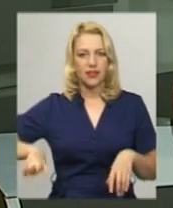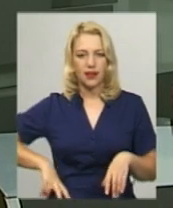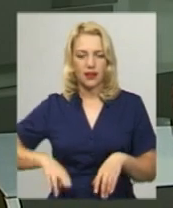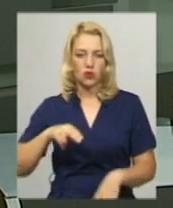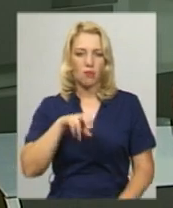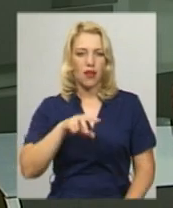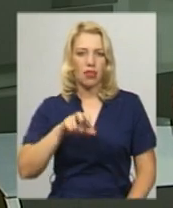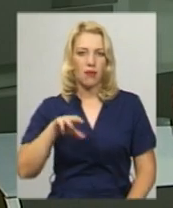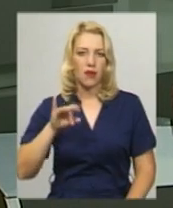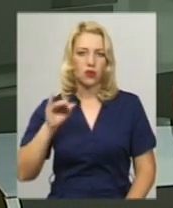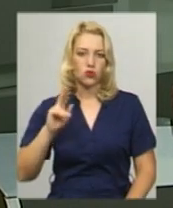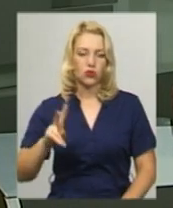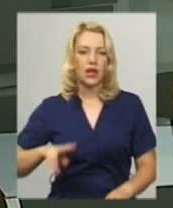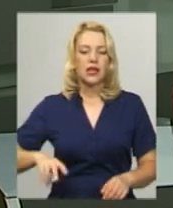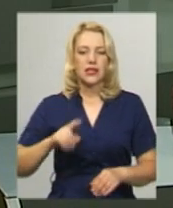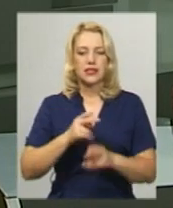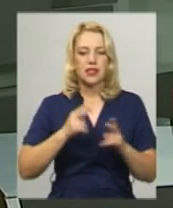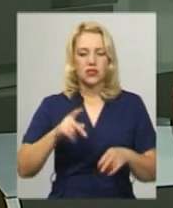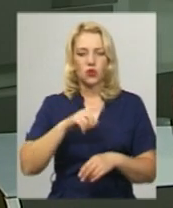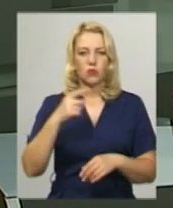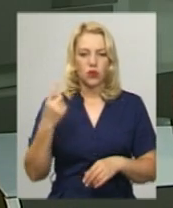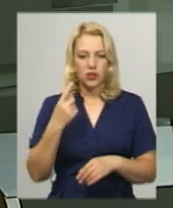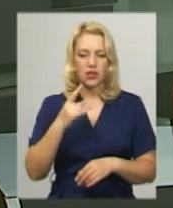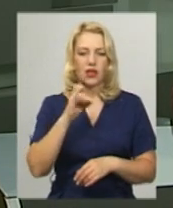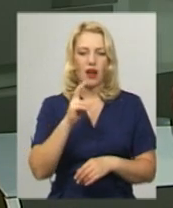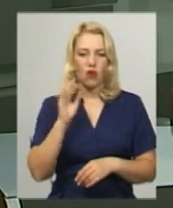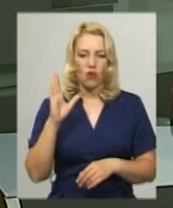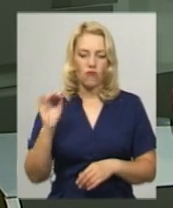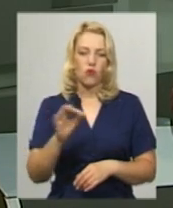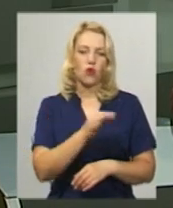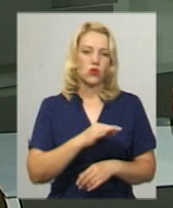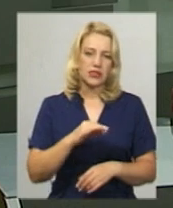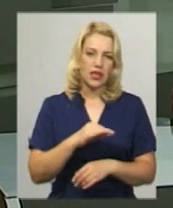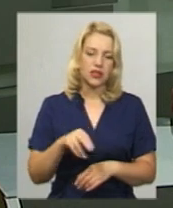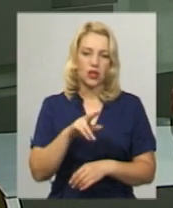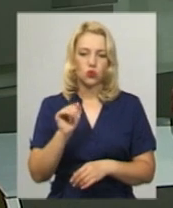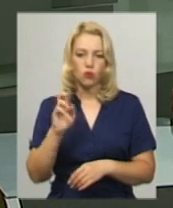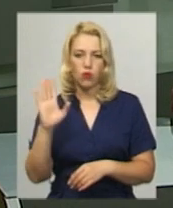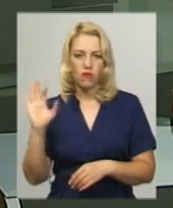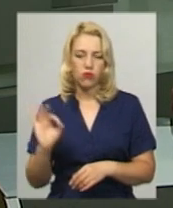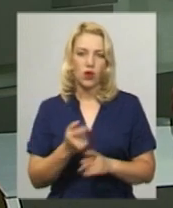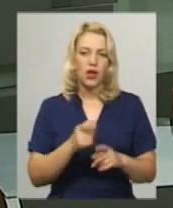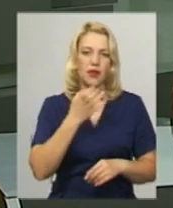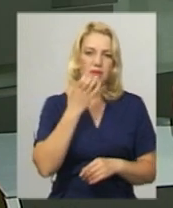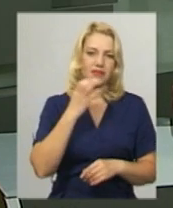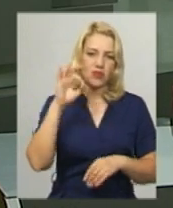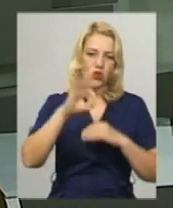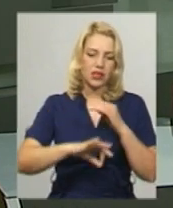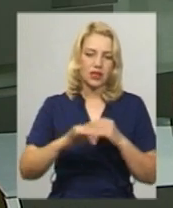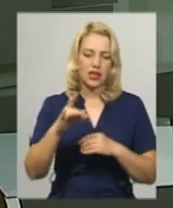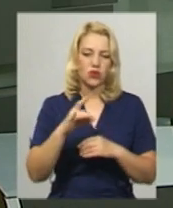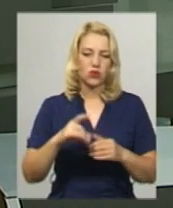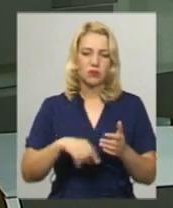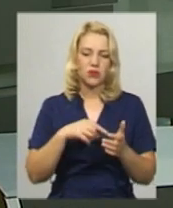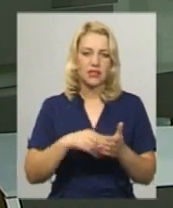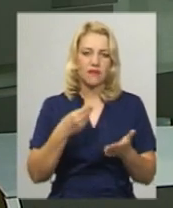курсуватимуть до автостанції номер один, Озерної, Раково, Гречани, Дубове та південно-західного мікрорайонів міста. Вартість